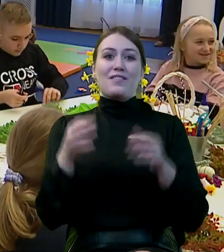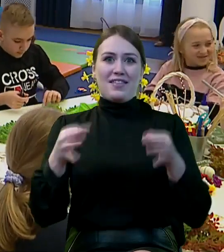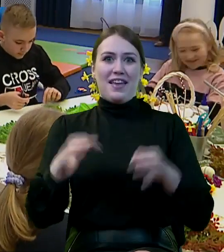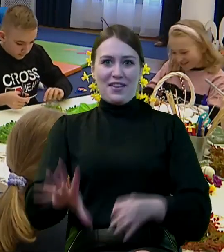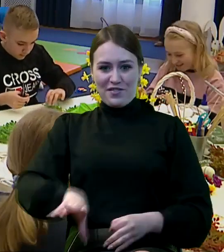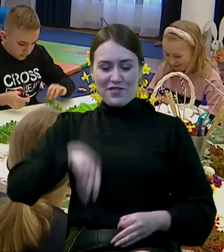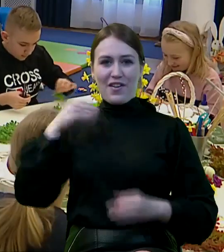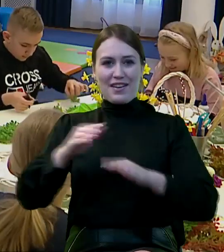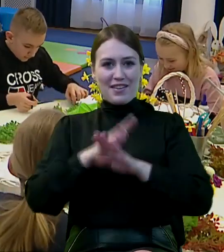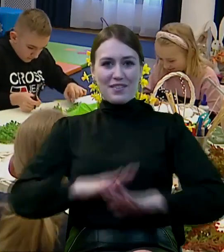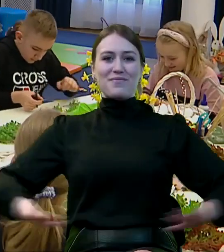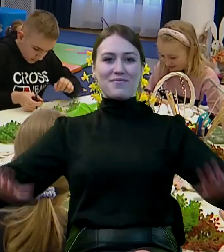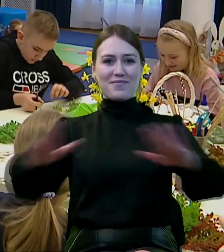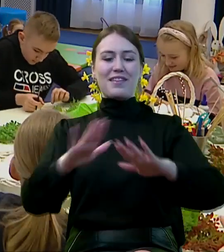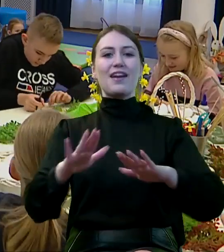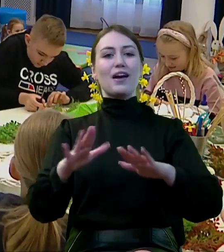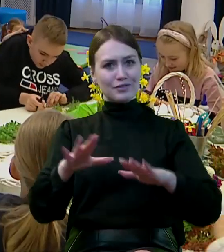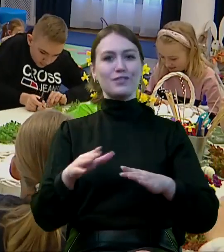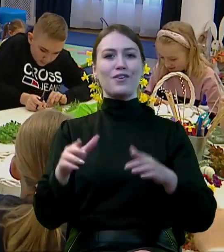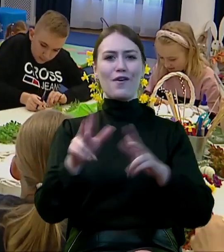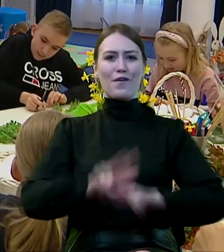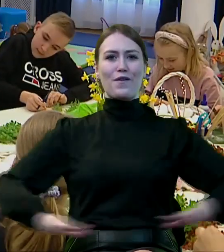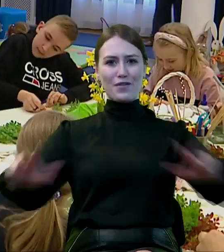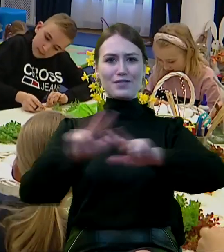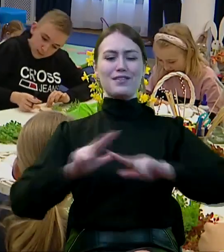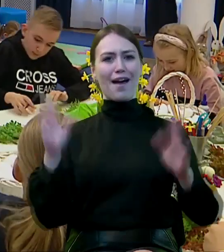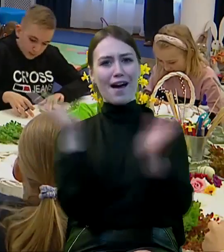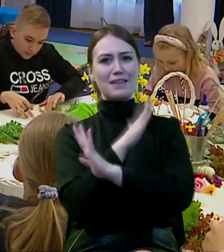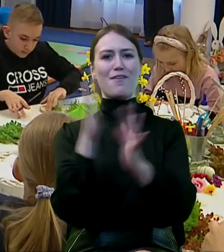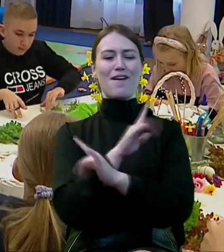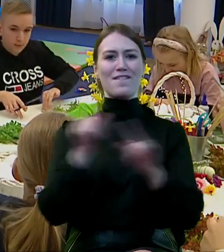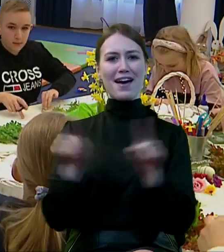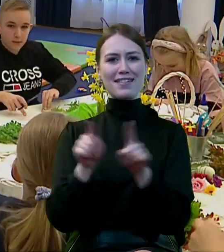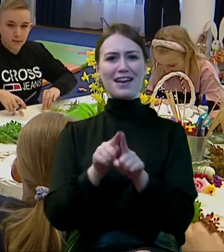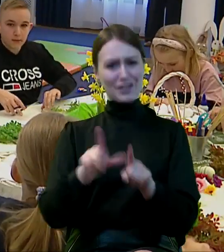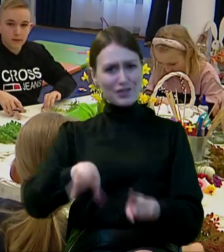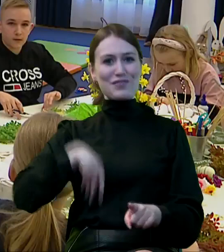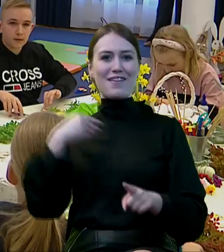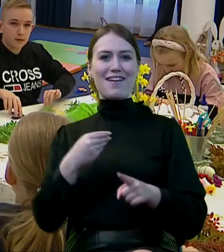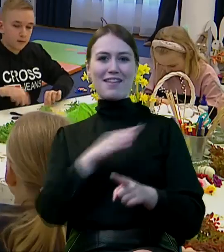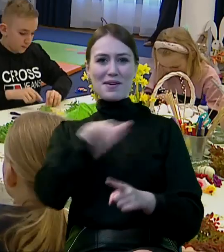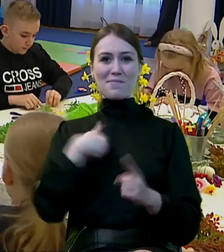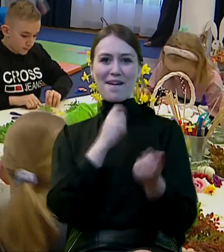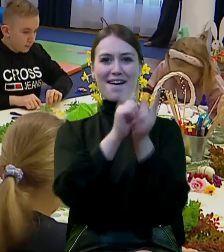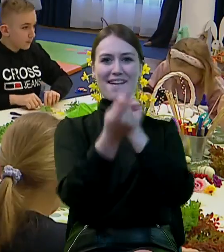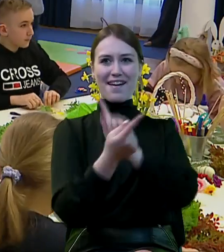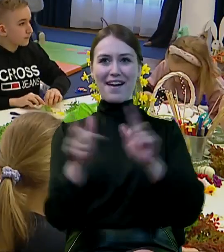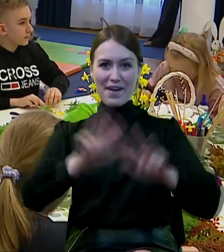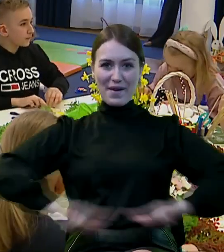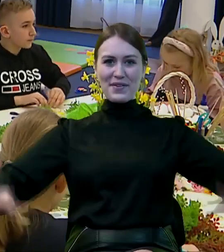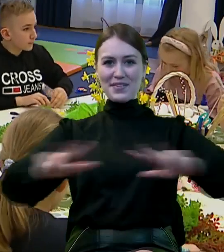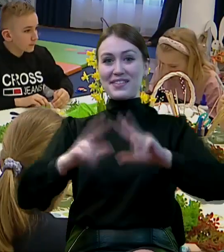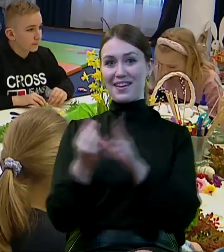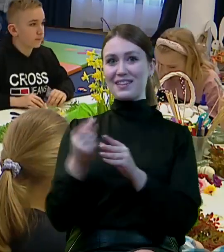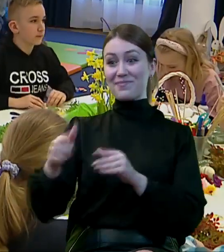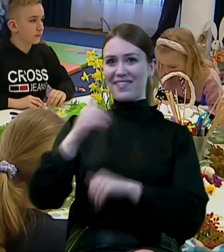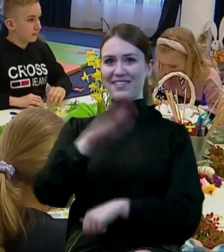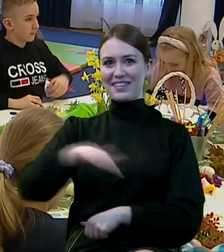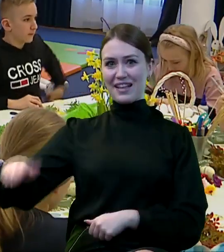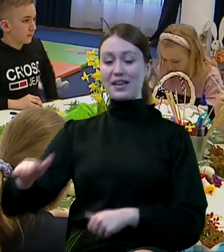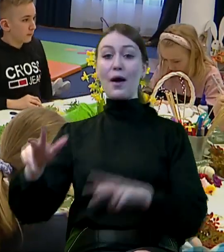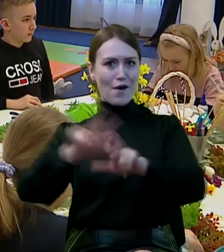stołach, w rodzinnej, świątecznej atmosferze i w takim świątecznym nastroju zasiadają rodziny z dziećmi.